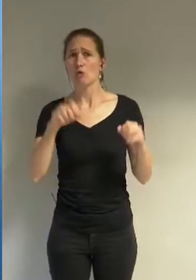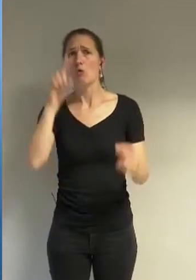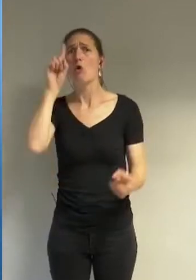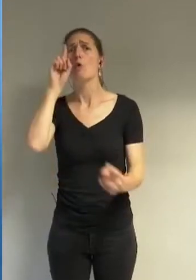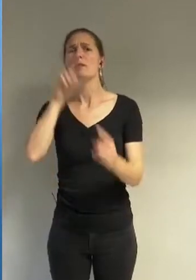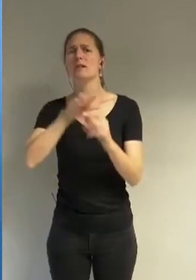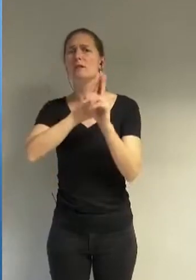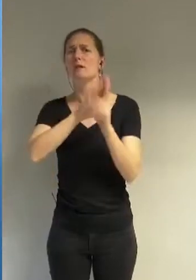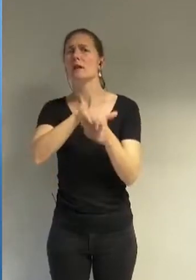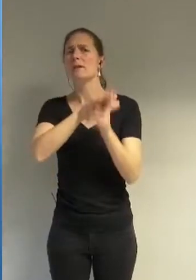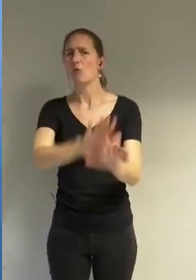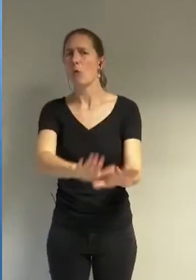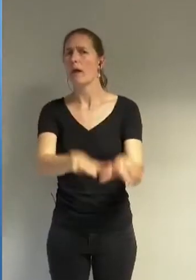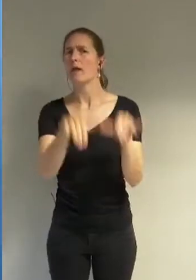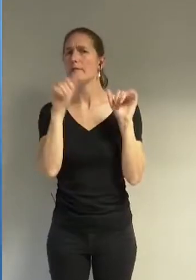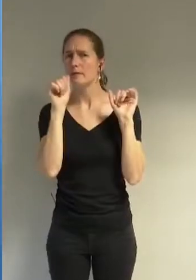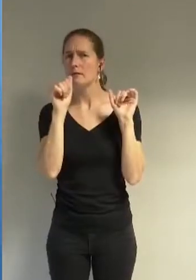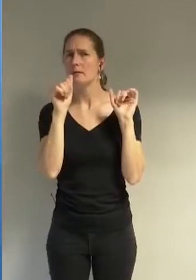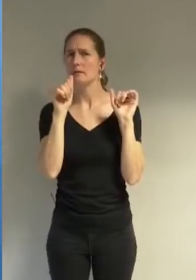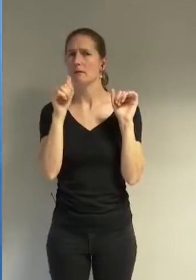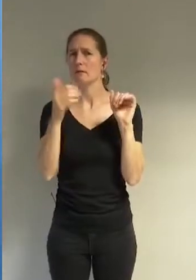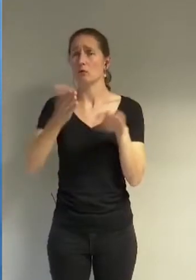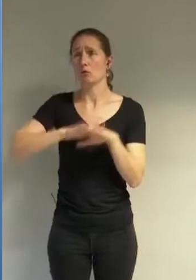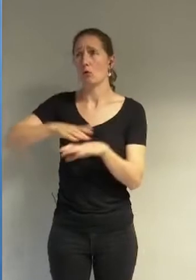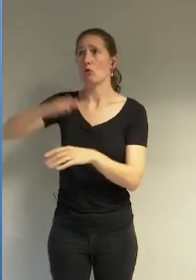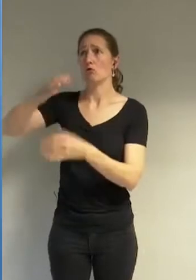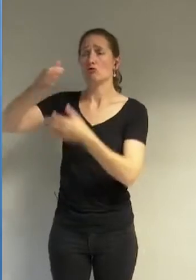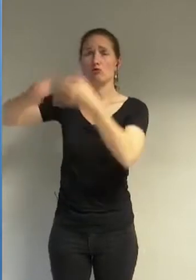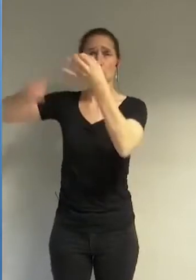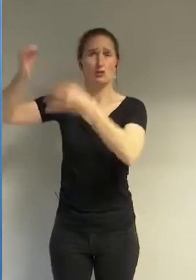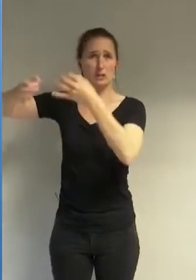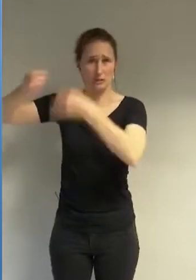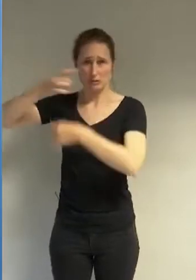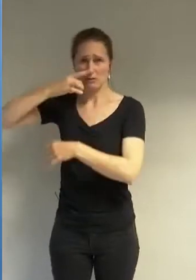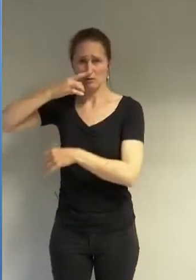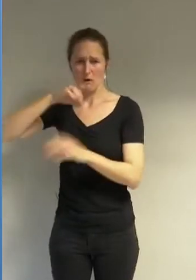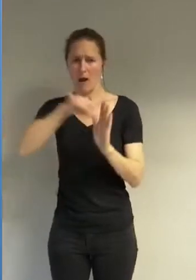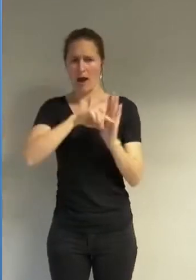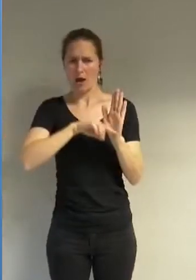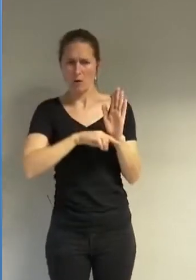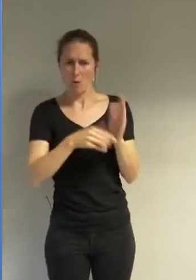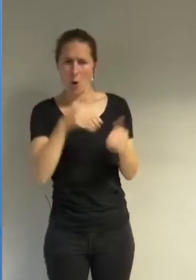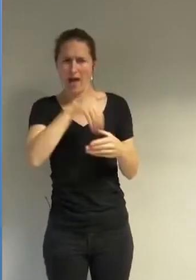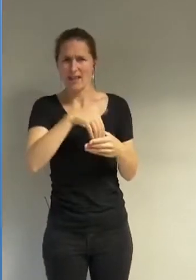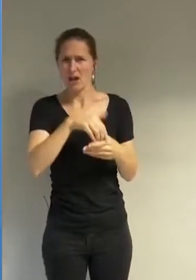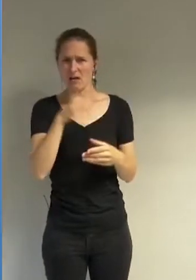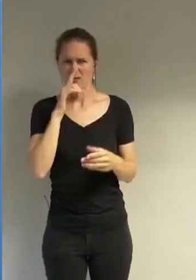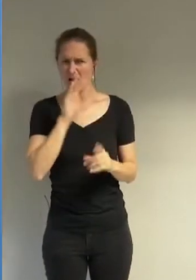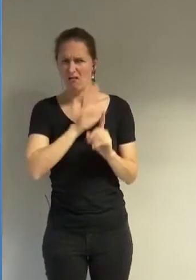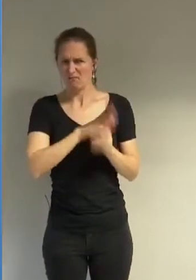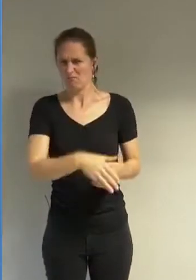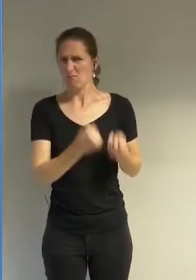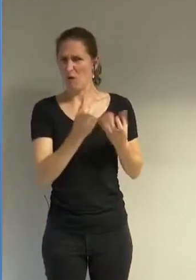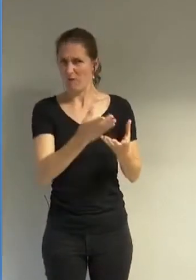été engagée et que la justice avait jugé ce règlement intérieur discriminant alors il y aurait